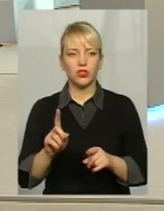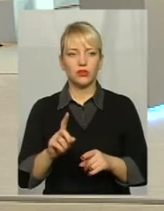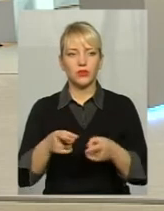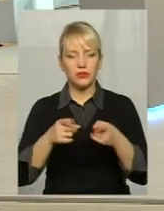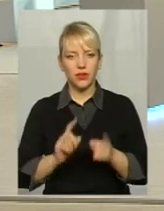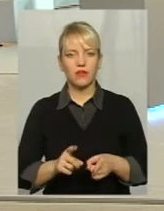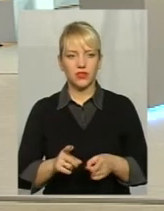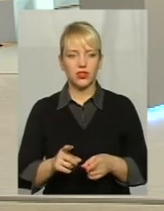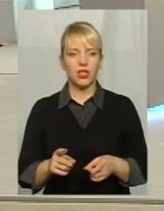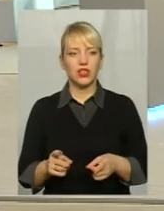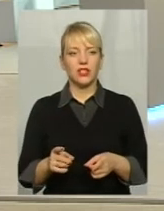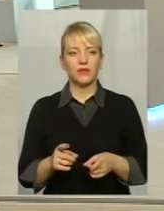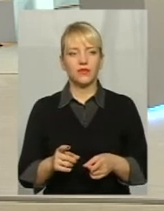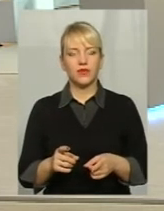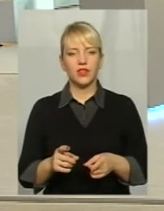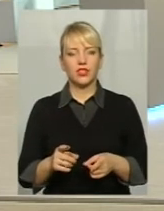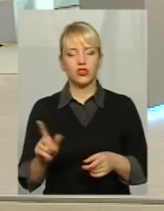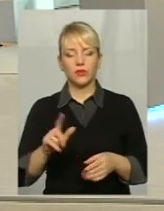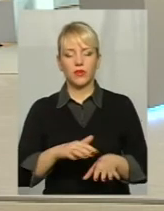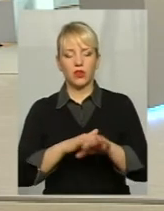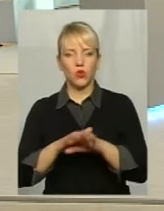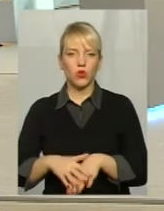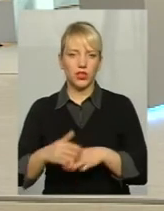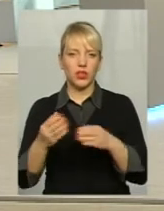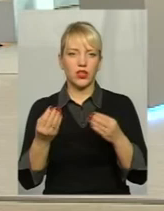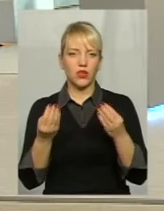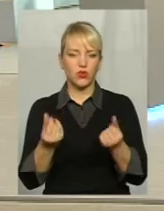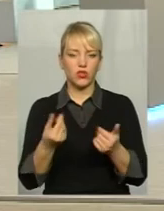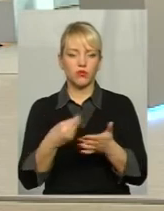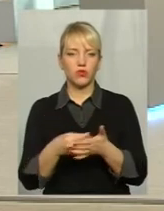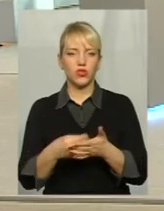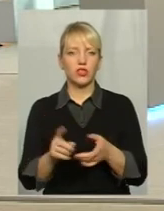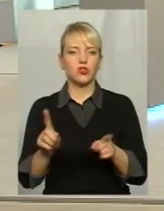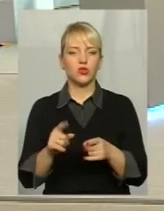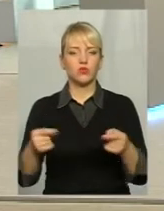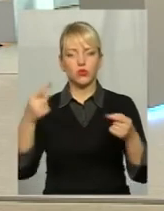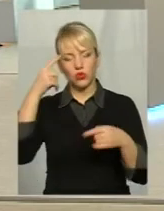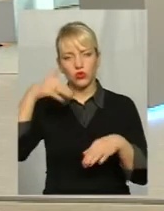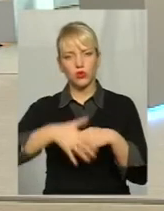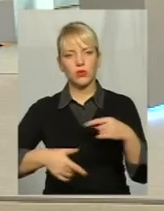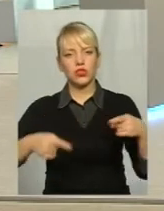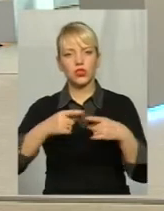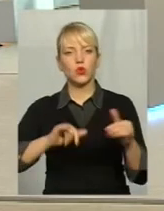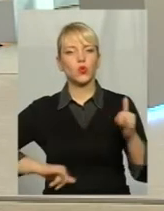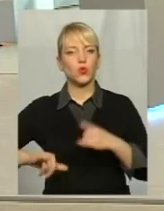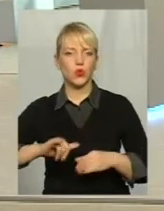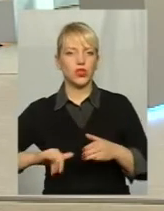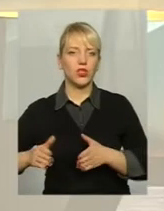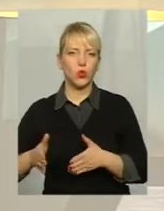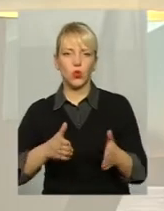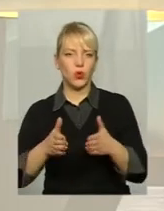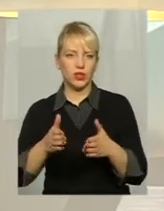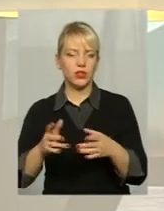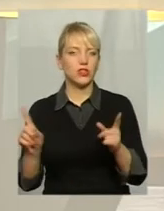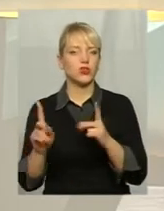справді надходили кошти в бюджет, щоб зрозуміти чітко, куди рухатися, що треба першу